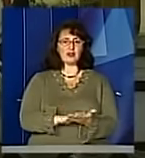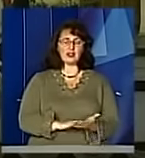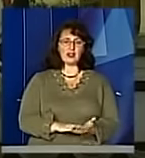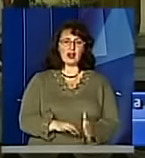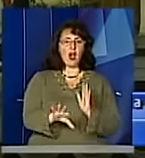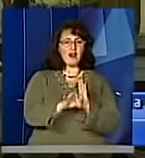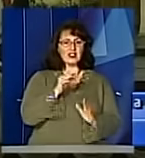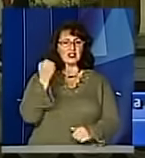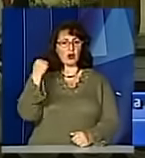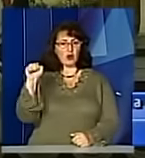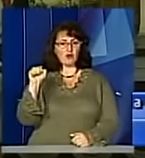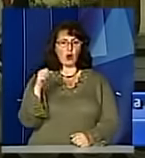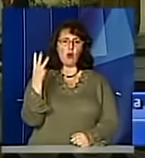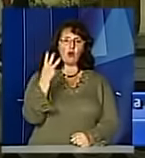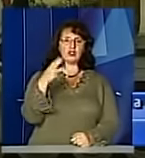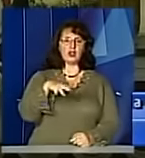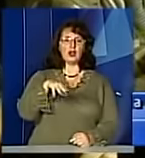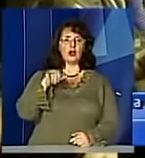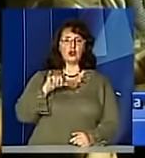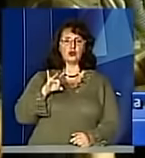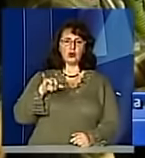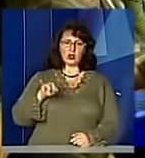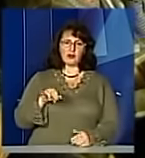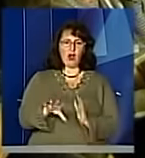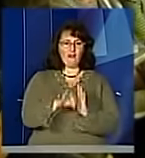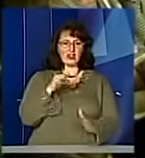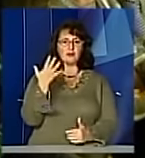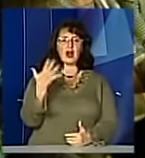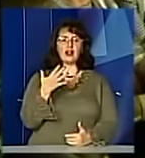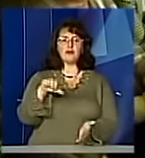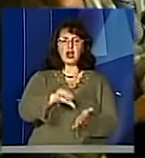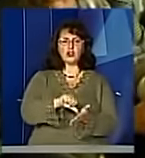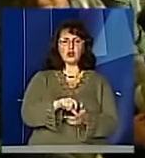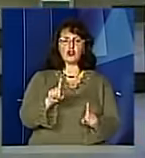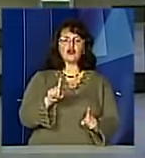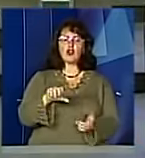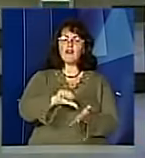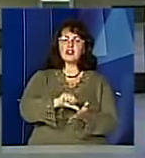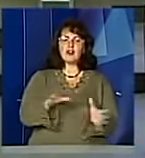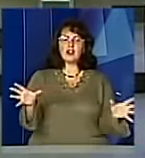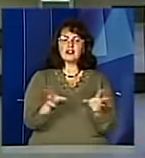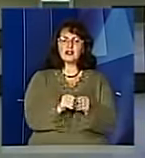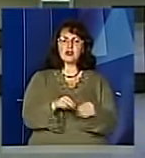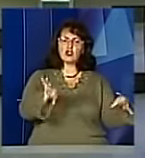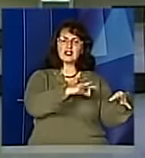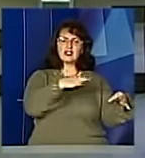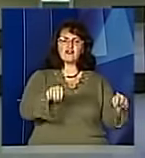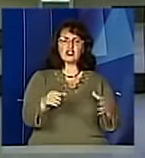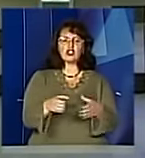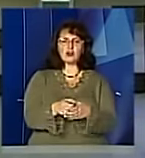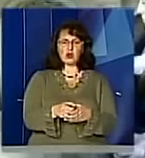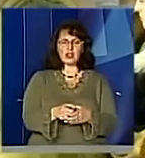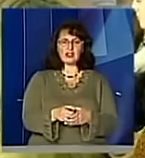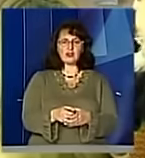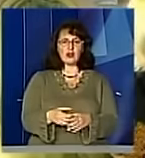Визначали переможців у три тури. До фіналу конкурсу відібрали п'ять учасників, які виступали спільно з симфонічним оркестром філармонії. За